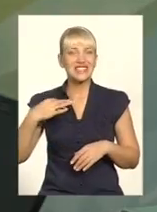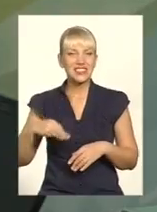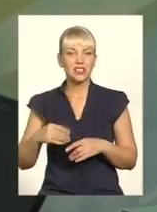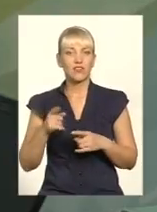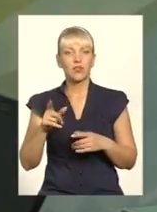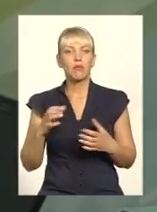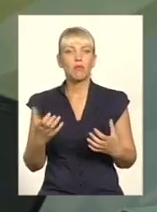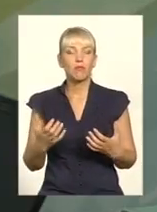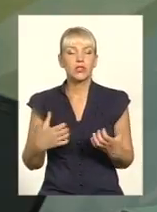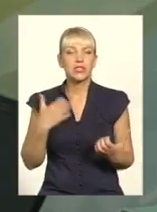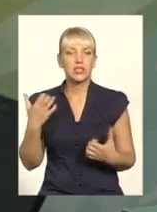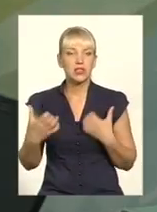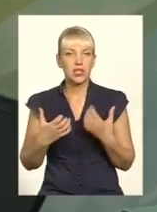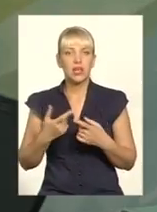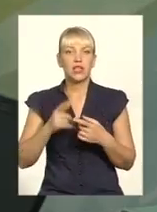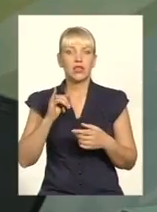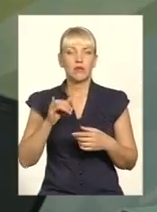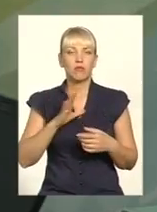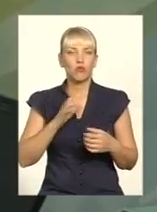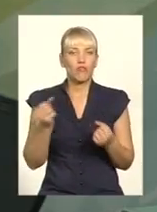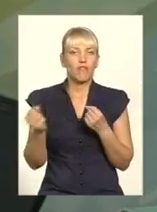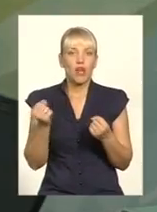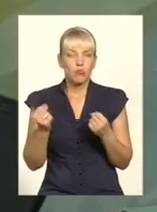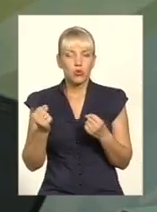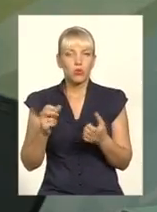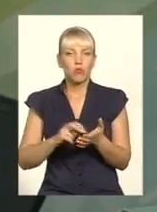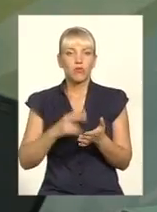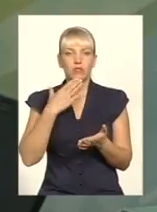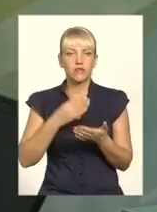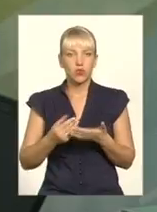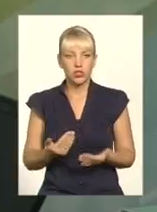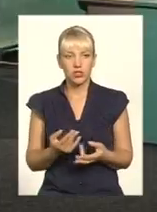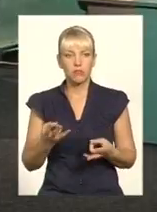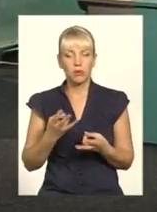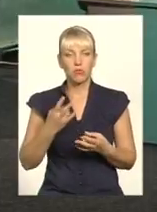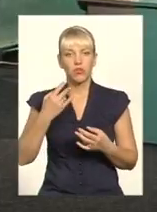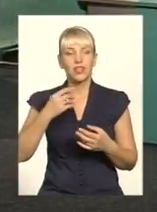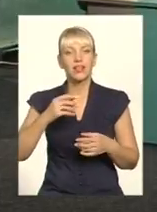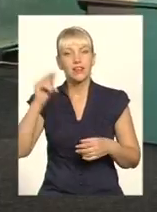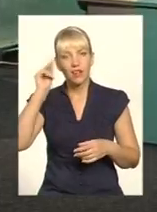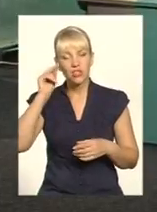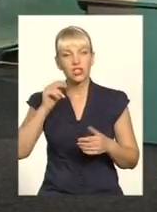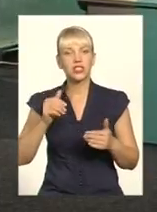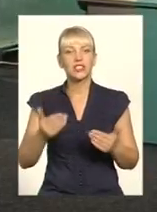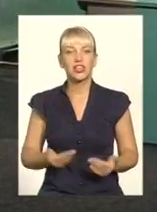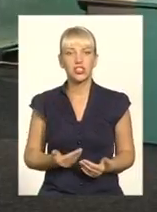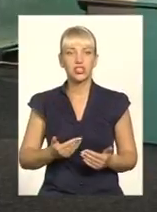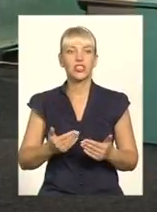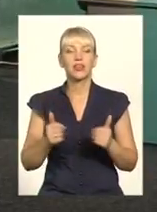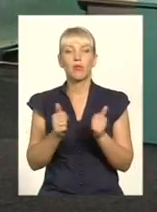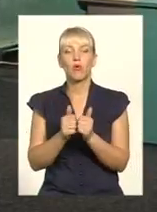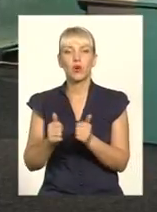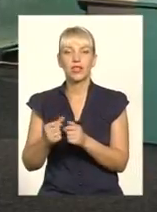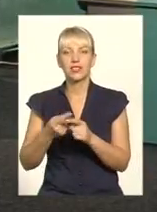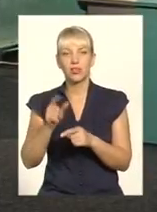на прузі і боявся за своє життя. Ми повинні навчитися жити поряд з ним. Повинні в дечому навчитися тим правилам, яких